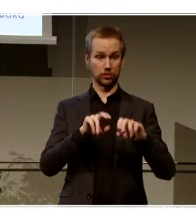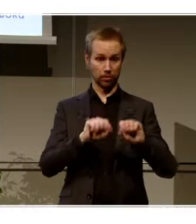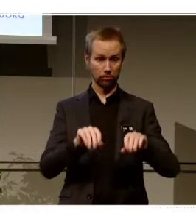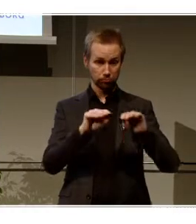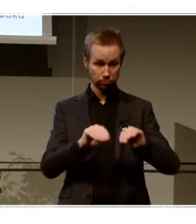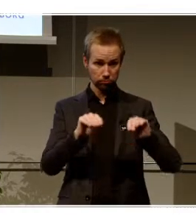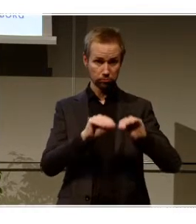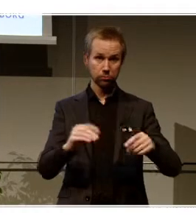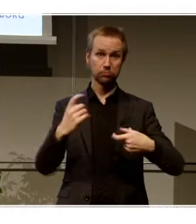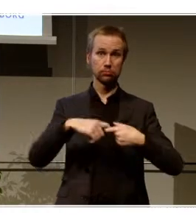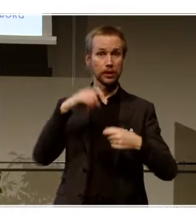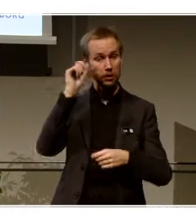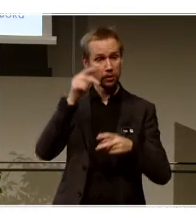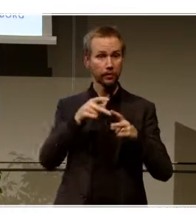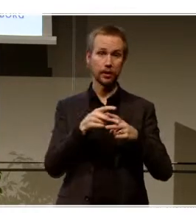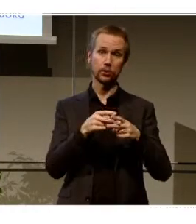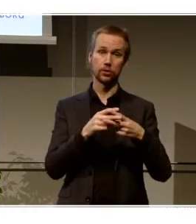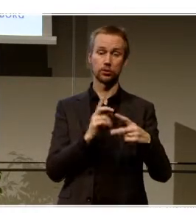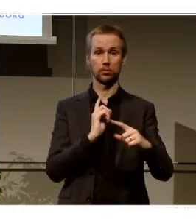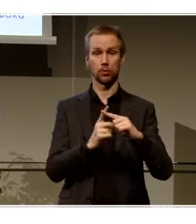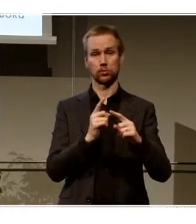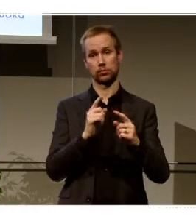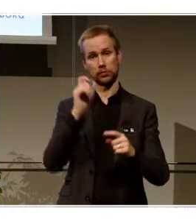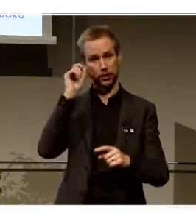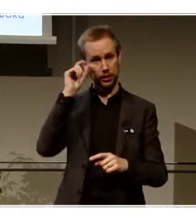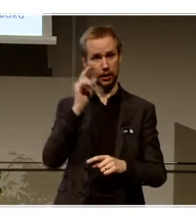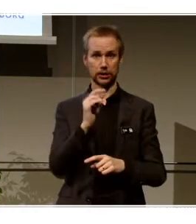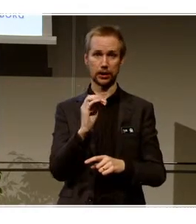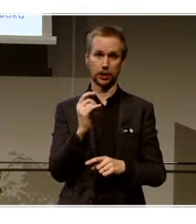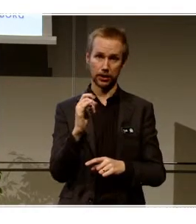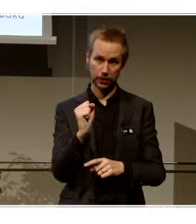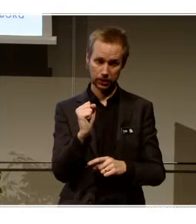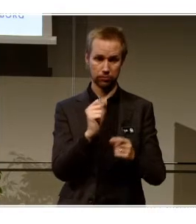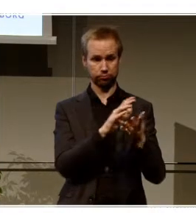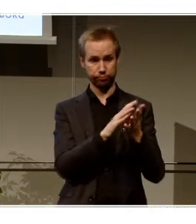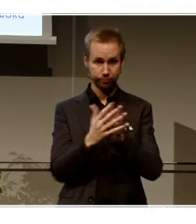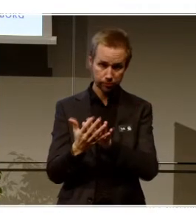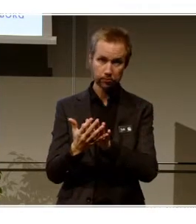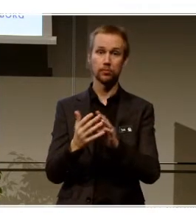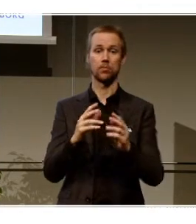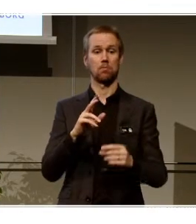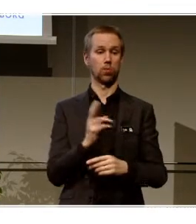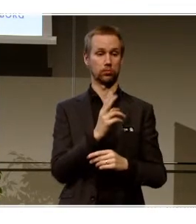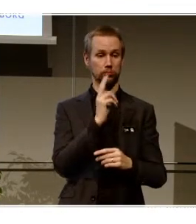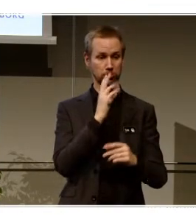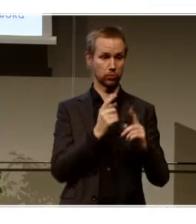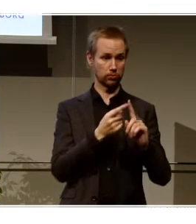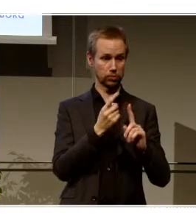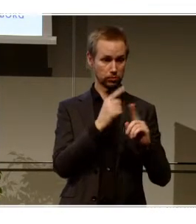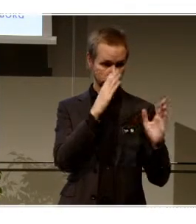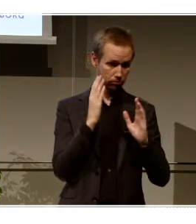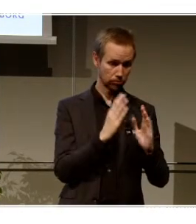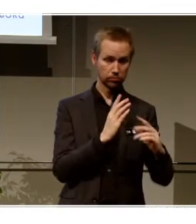digitala verktyg och digitalisering. Både för nybörjare och erfarna. Och det kan man väl säga är